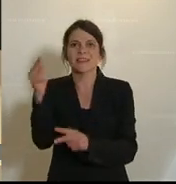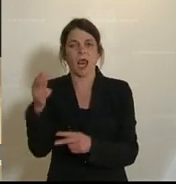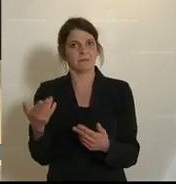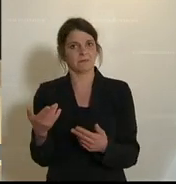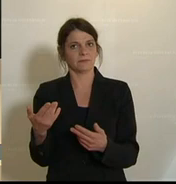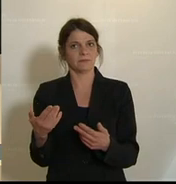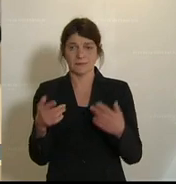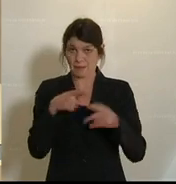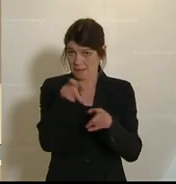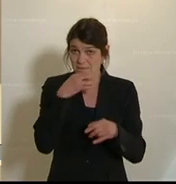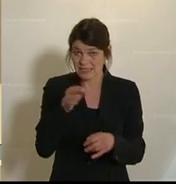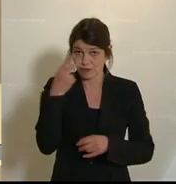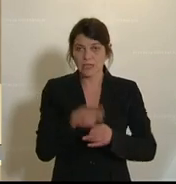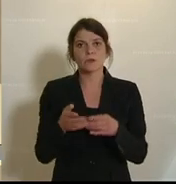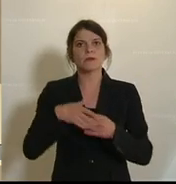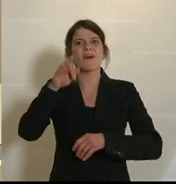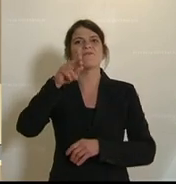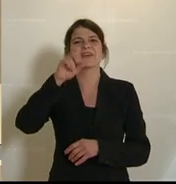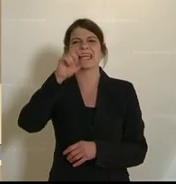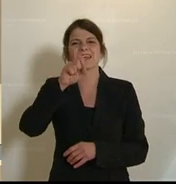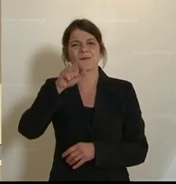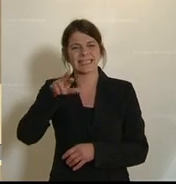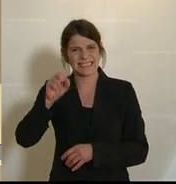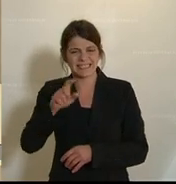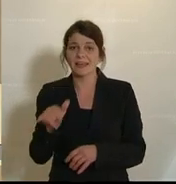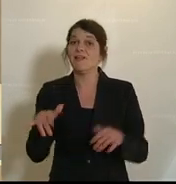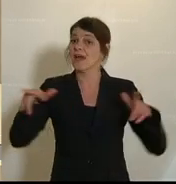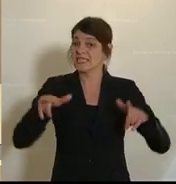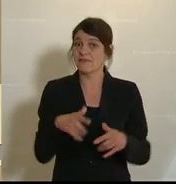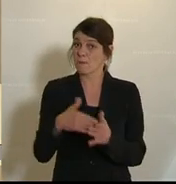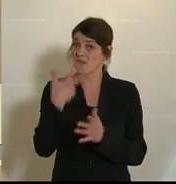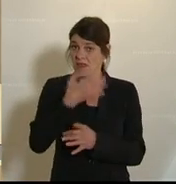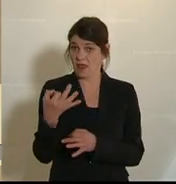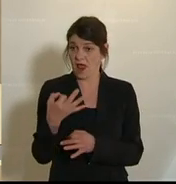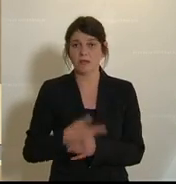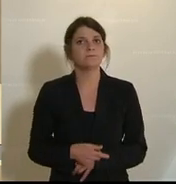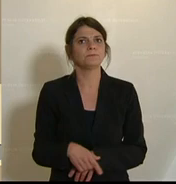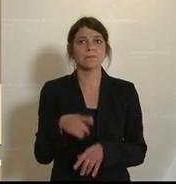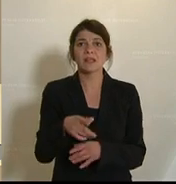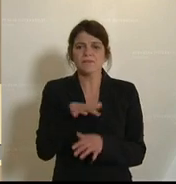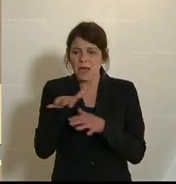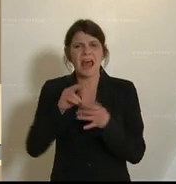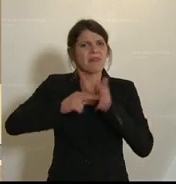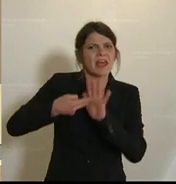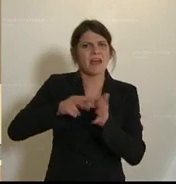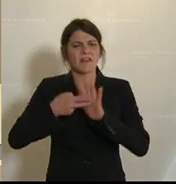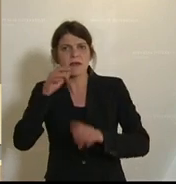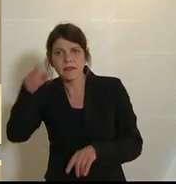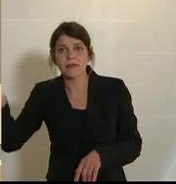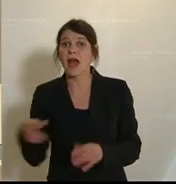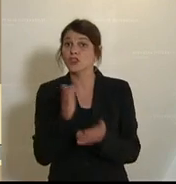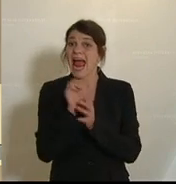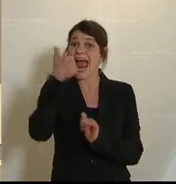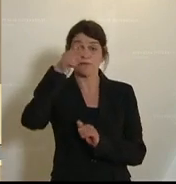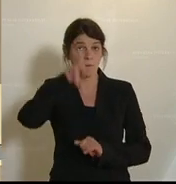Zu einem besseren Verständnis, das Frequency Festival, das dauert drei Tage. Die Branche selber, die Technikerinnen und Techniker, arbeiten elf